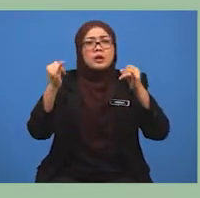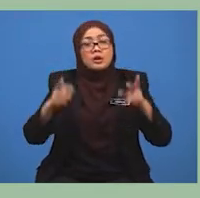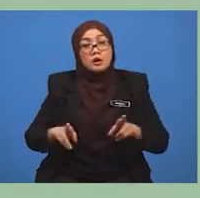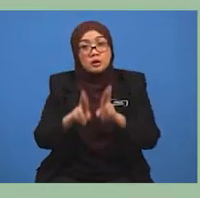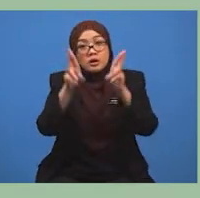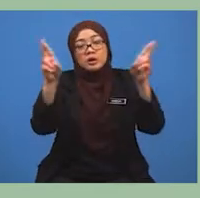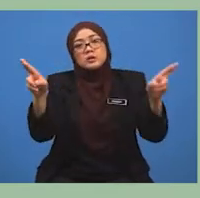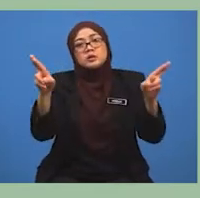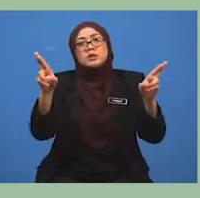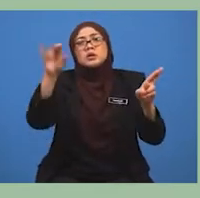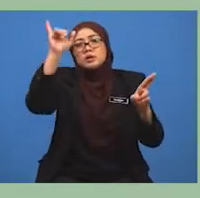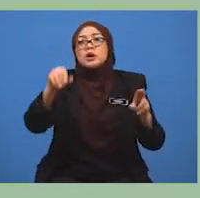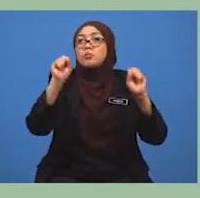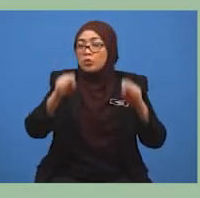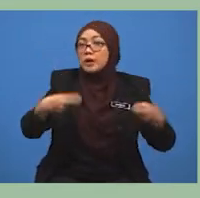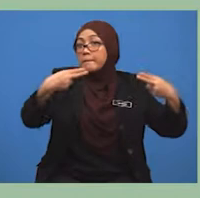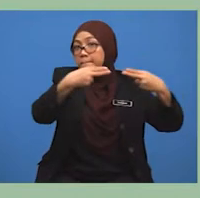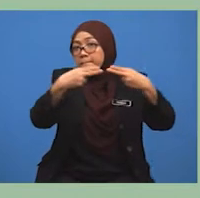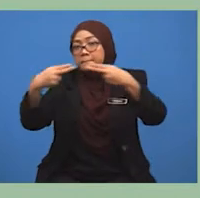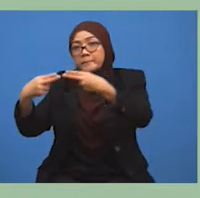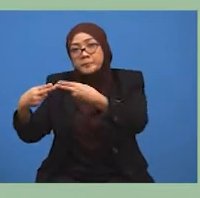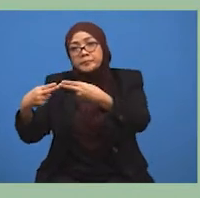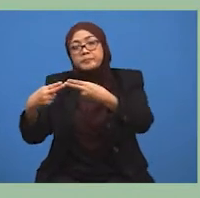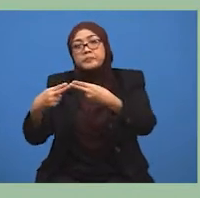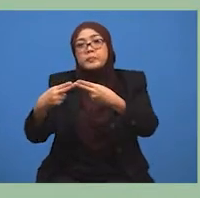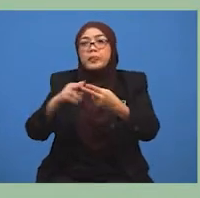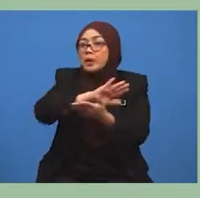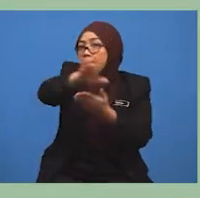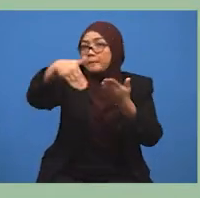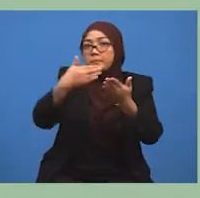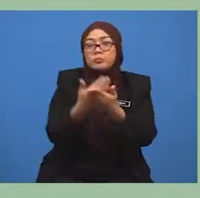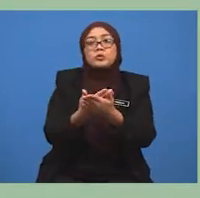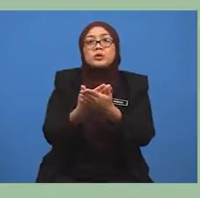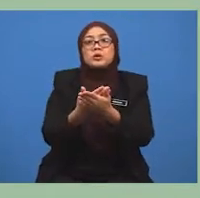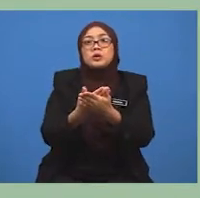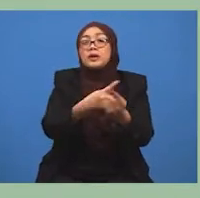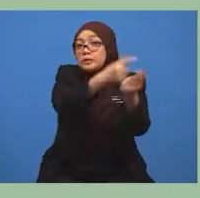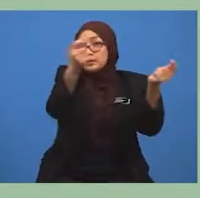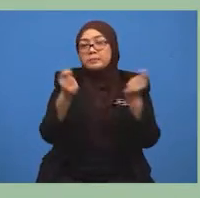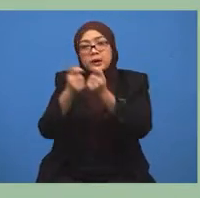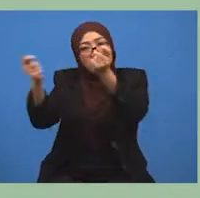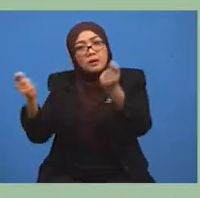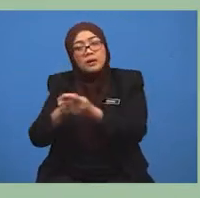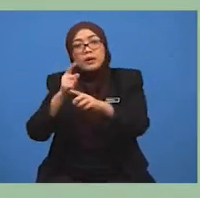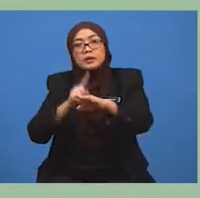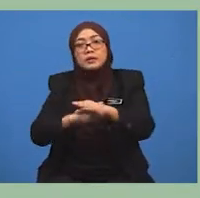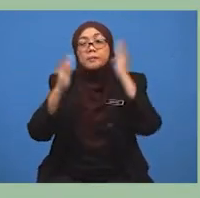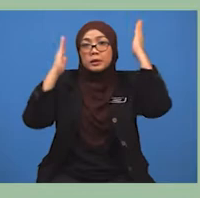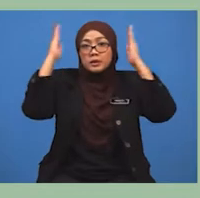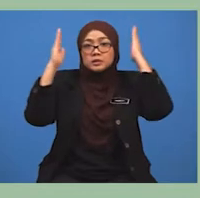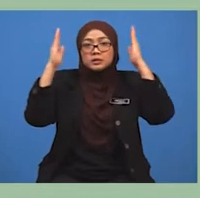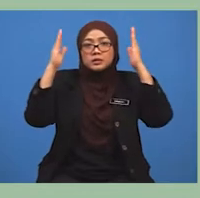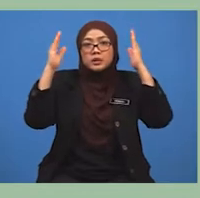yang menghubungkan Lembah Kelang ke Pantai Timur semenanjung Malaysia dalam pembentangan